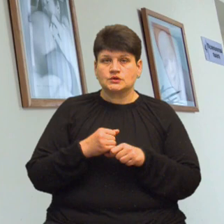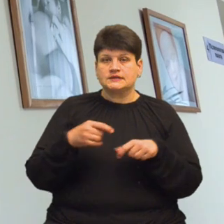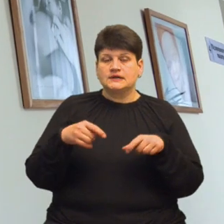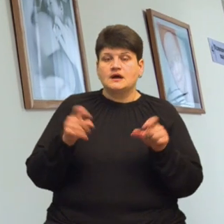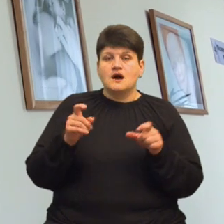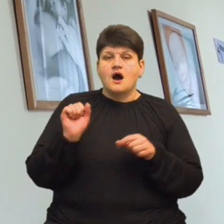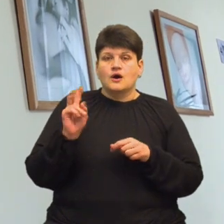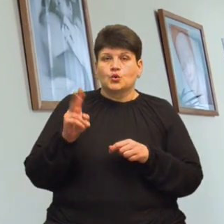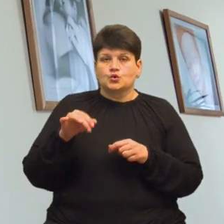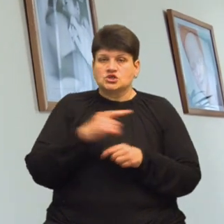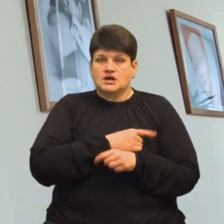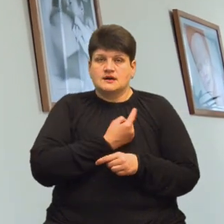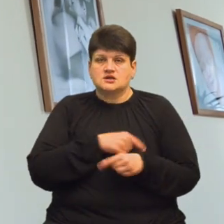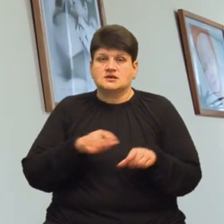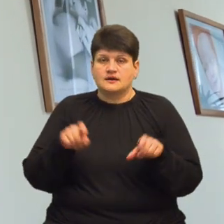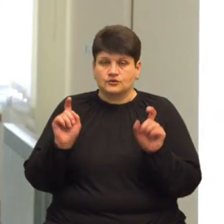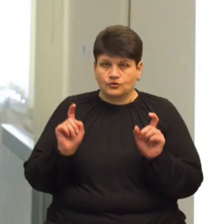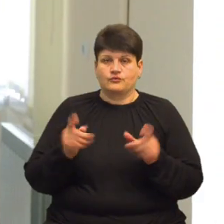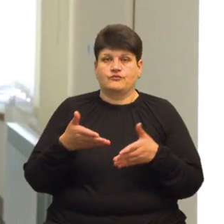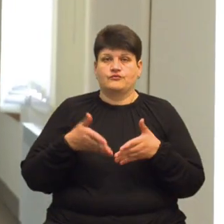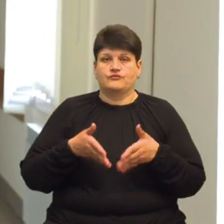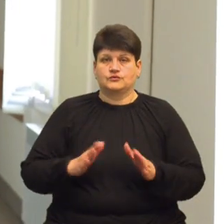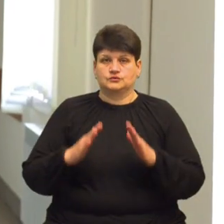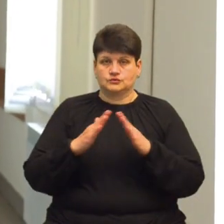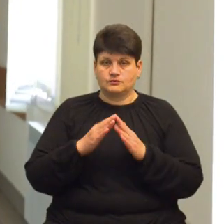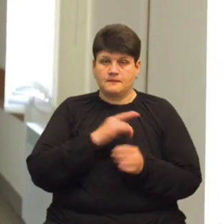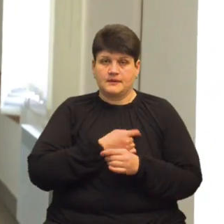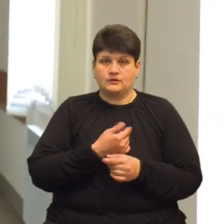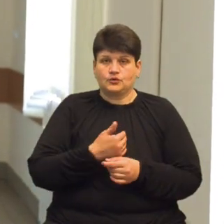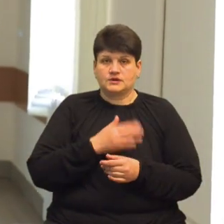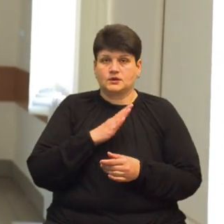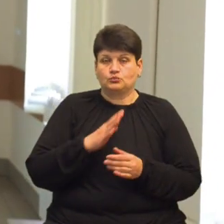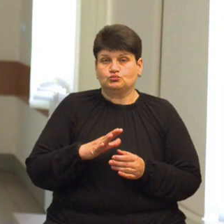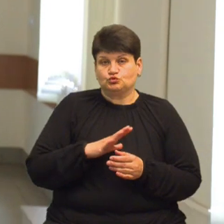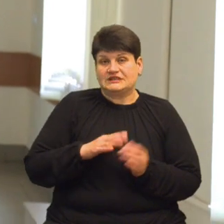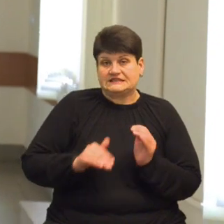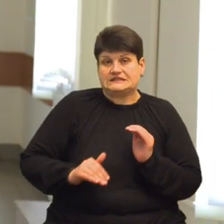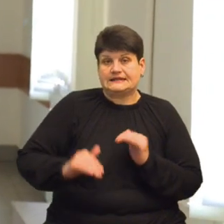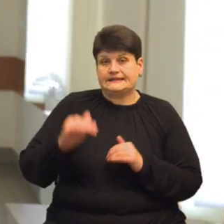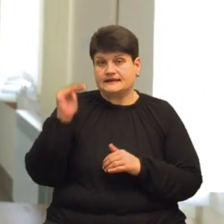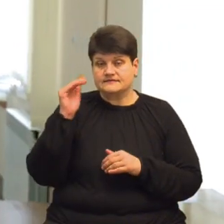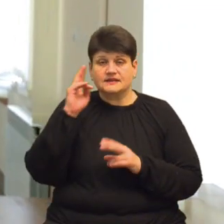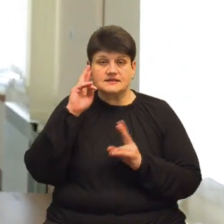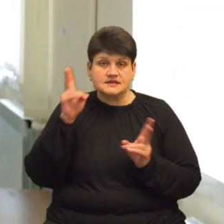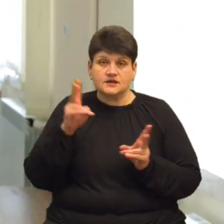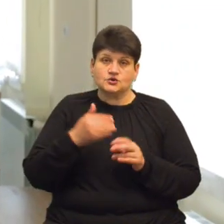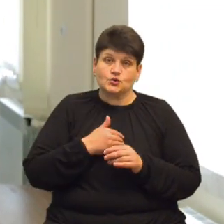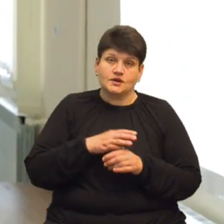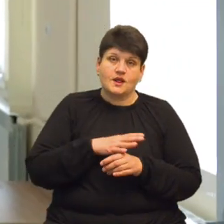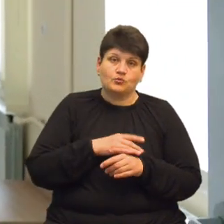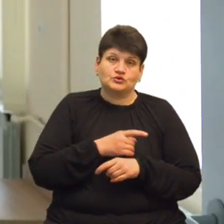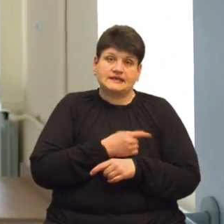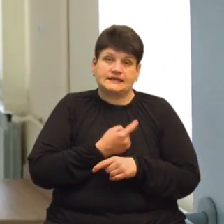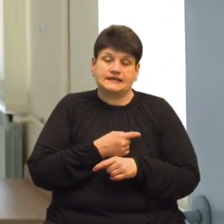відділенні перинатального центру «Мати і дитина». Медиком я хотіла бути з дитинства. Не знаю, чи хотіла бути акушеркою, але